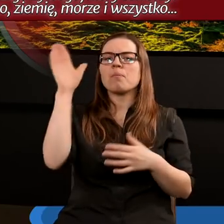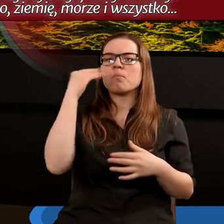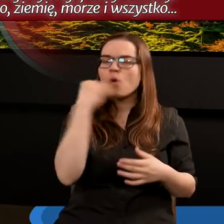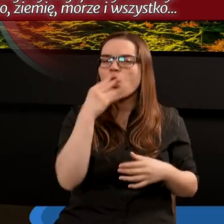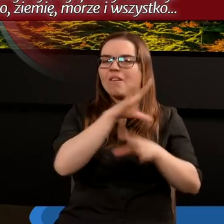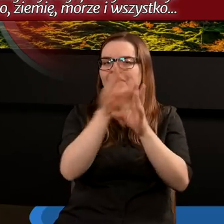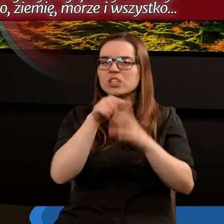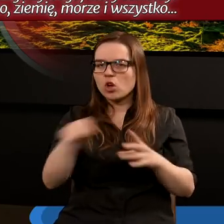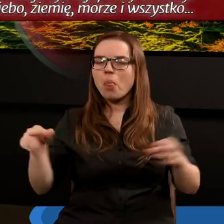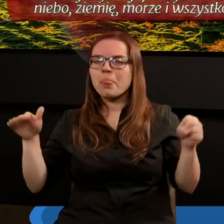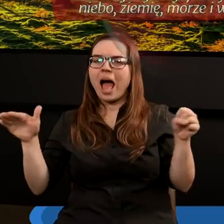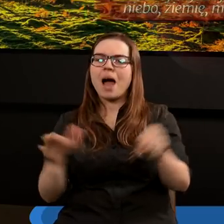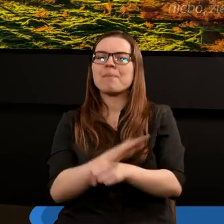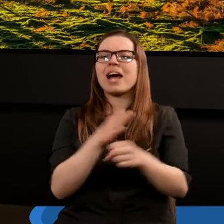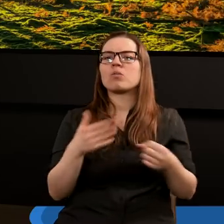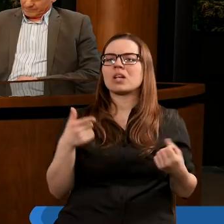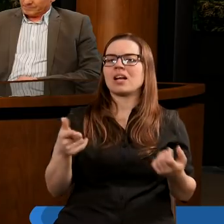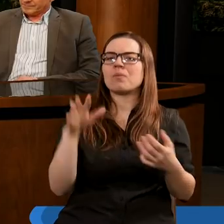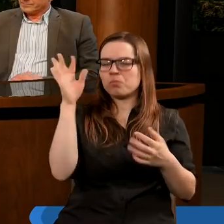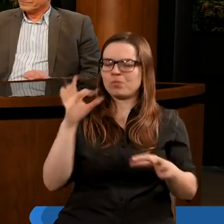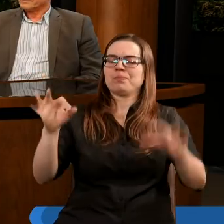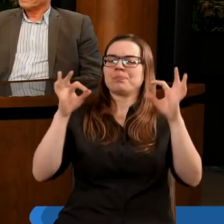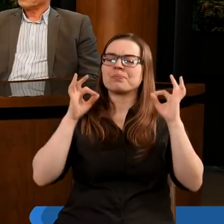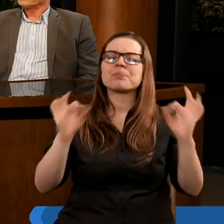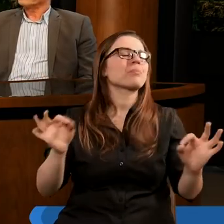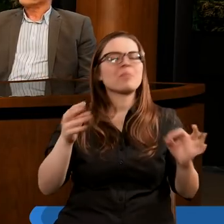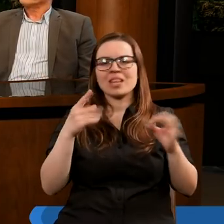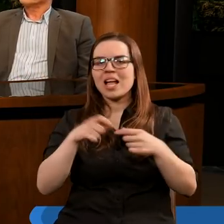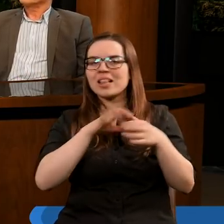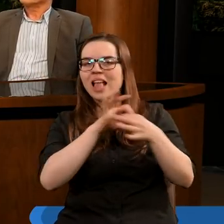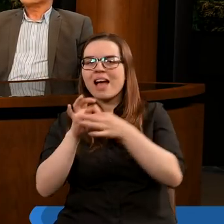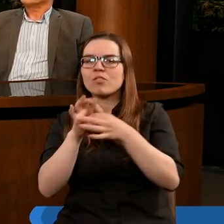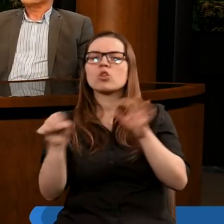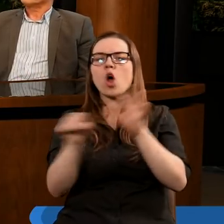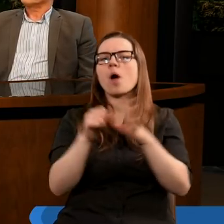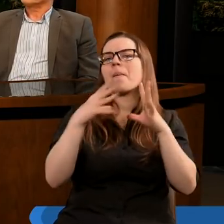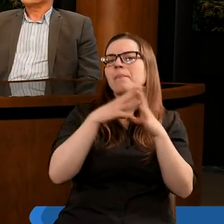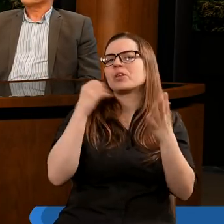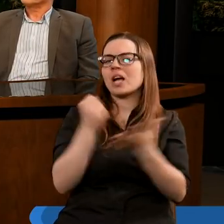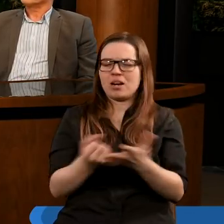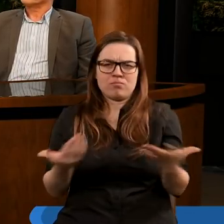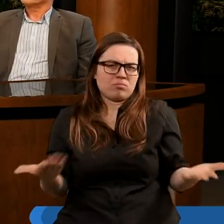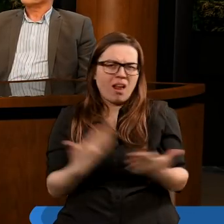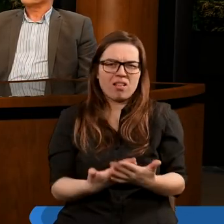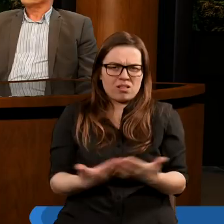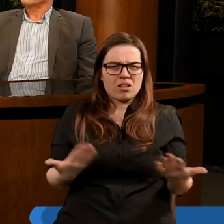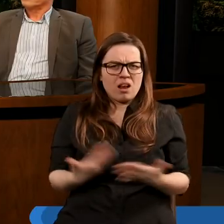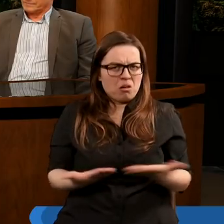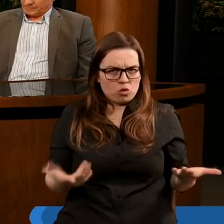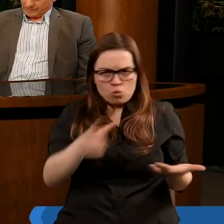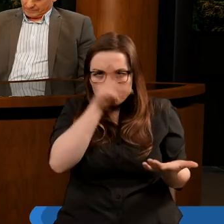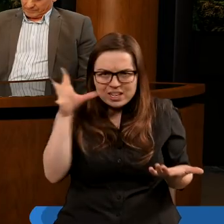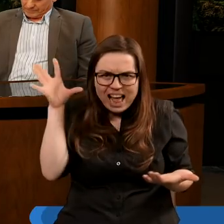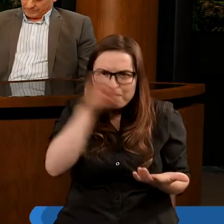oraz wszystko, co je napełnia. Bóg ewidentnie tutaj nawiązuje do przykazania. Jak myślicie, dlaczego ludzie